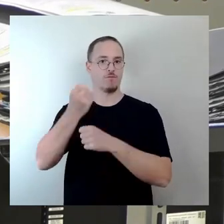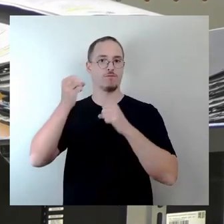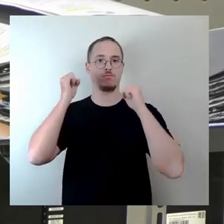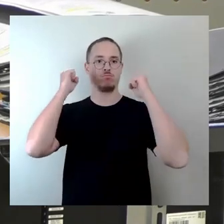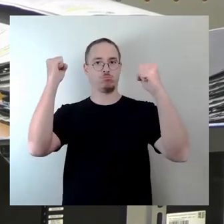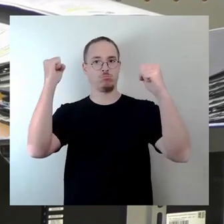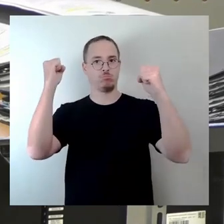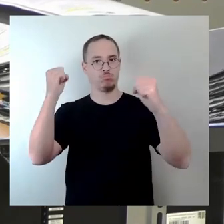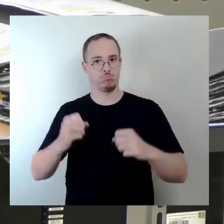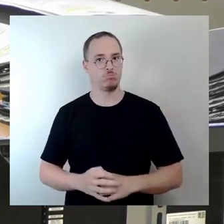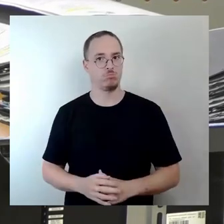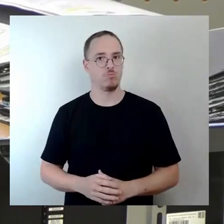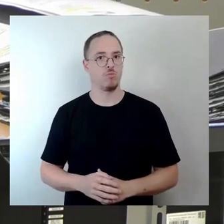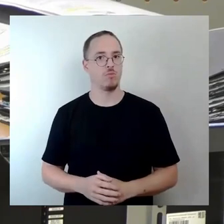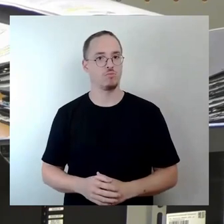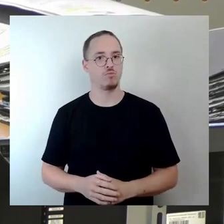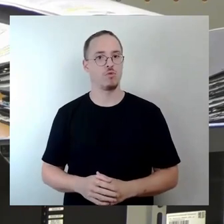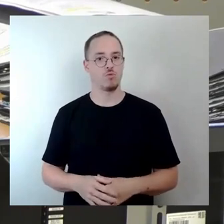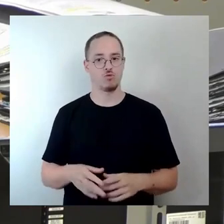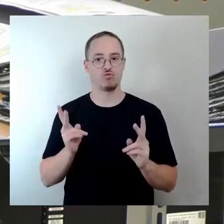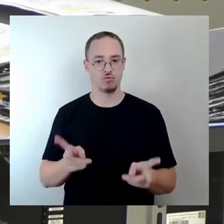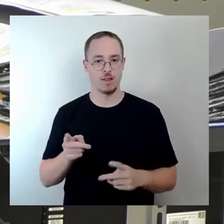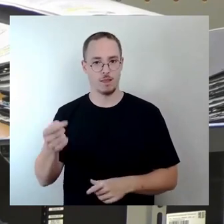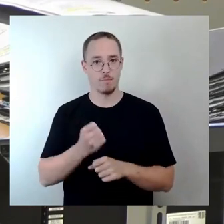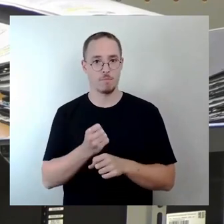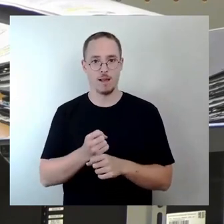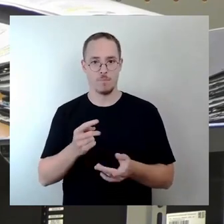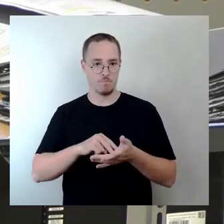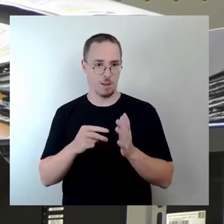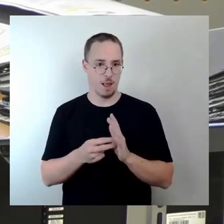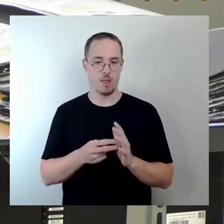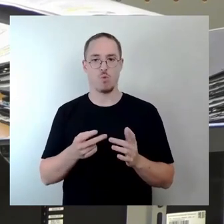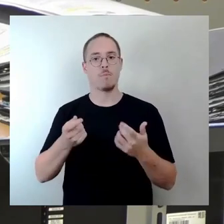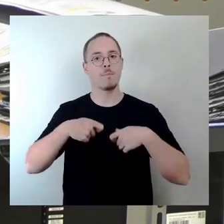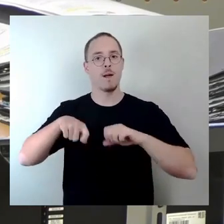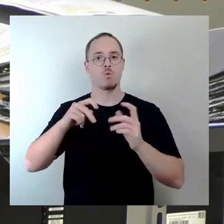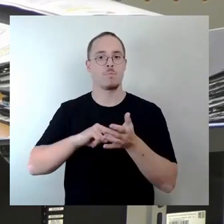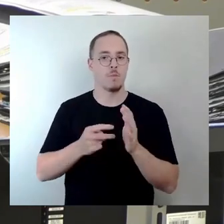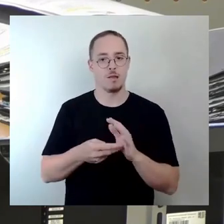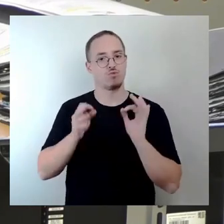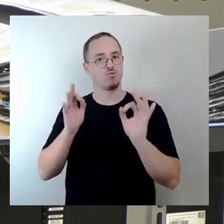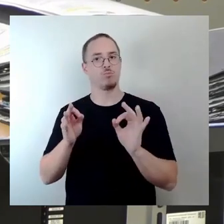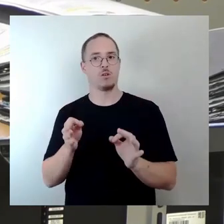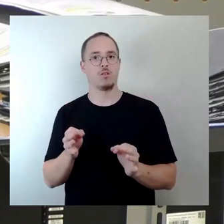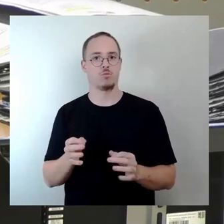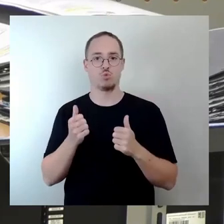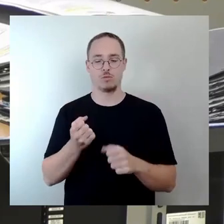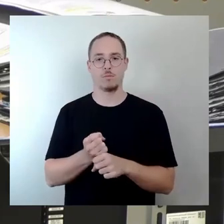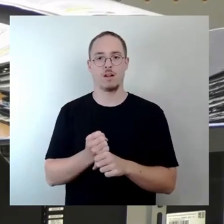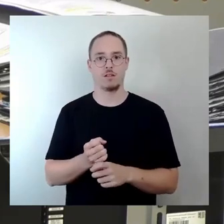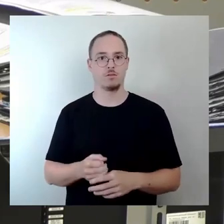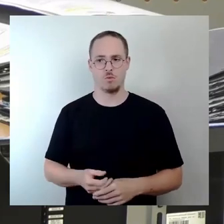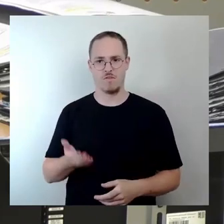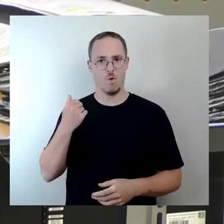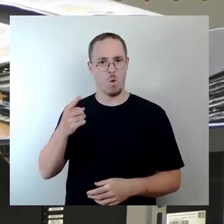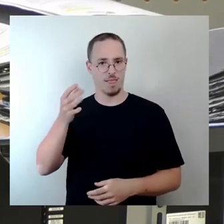richtig gemacht. Sie hat nämlich einen Bebauungsplan aufgestellt. Und das, was Sie gerade vor mir gesagt haben, Frau Mühle, ist falsch. Es sind bauliche Anlagen